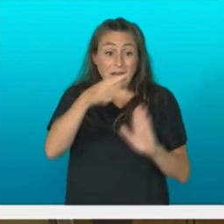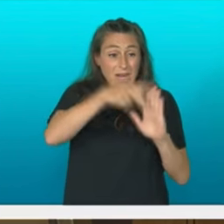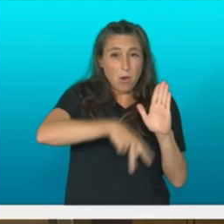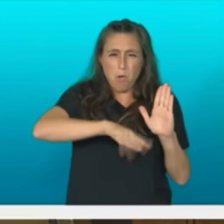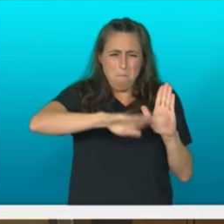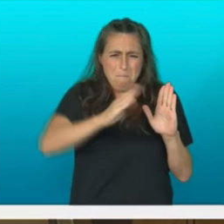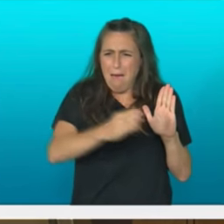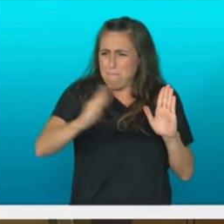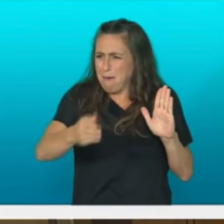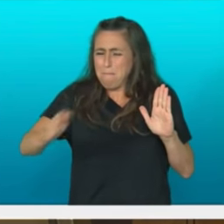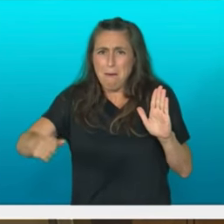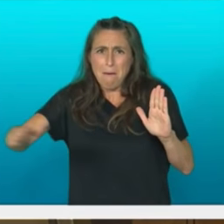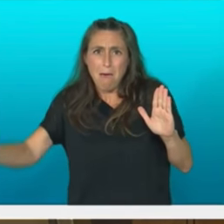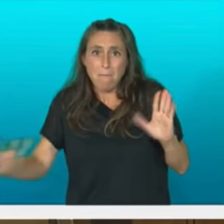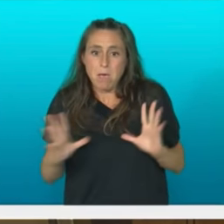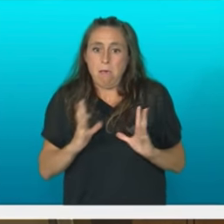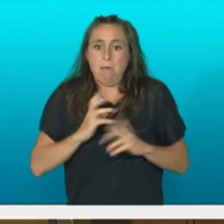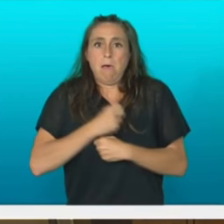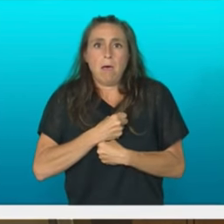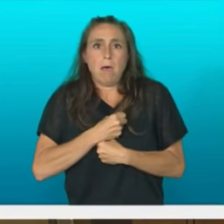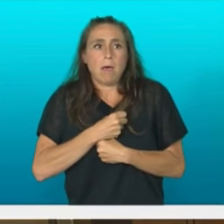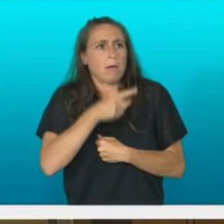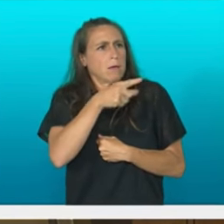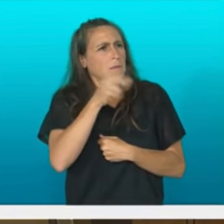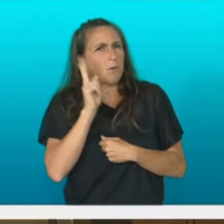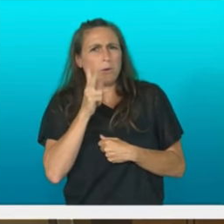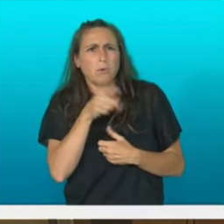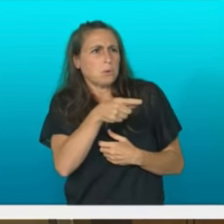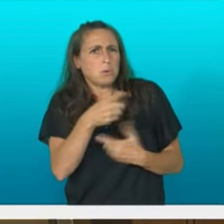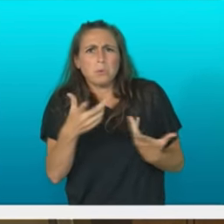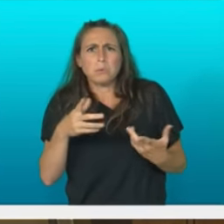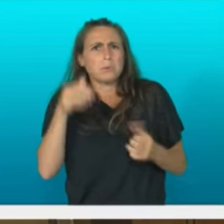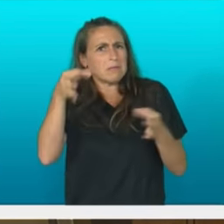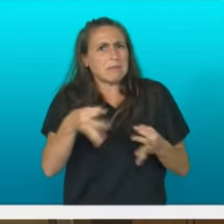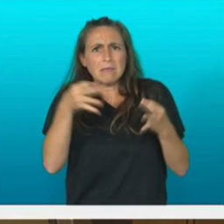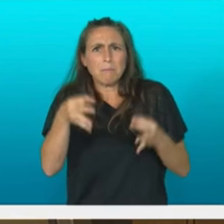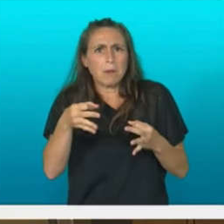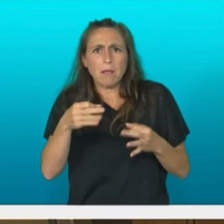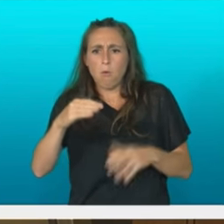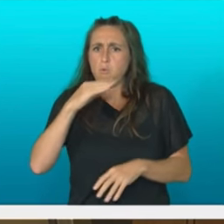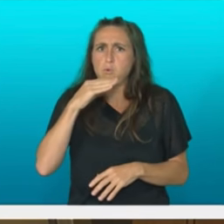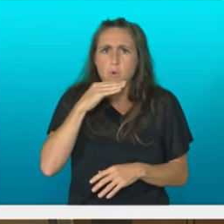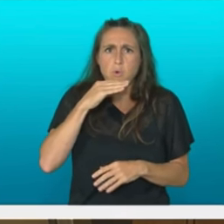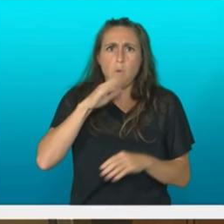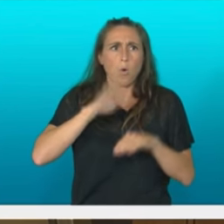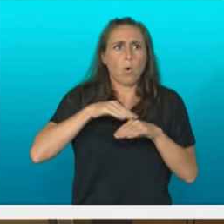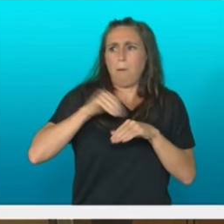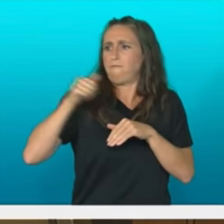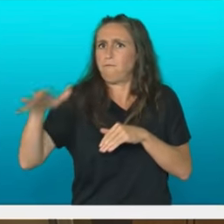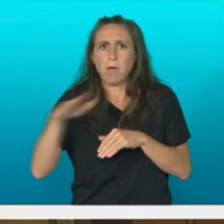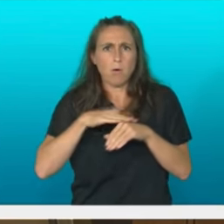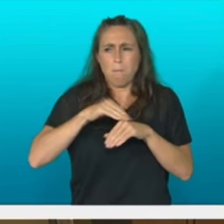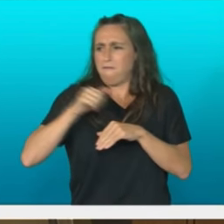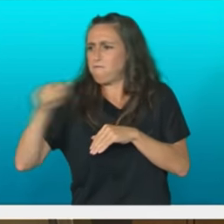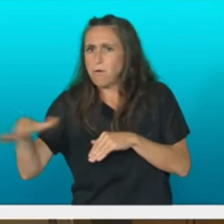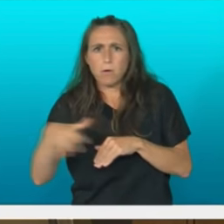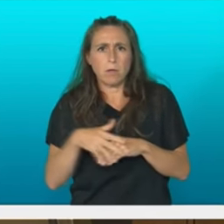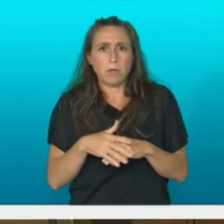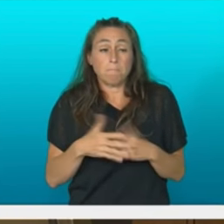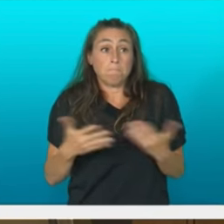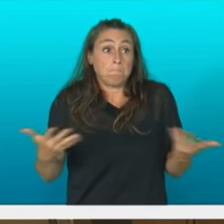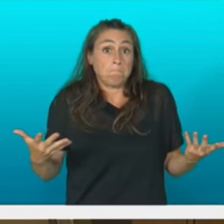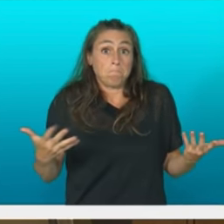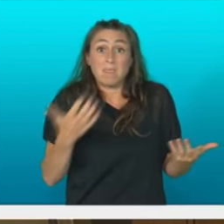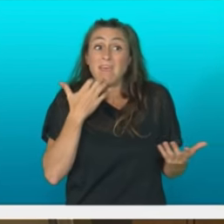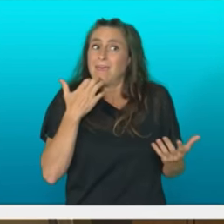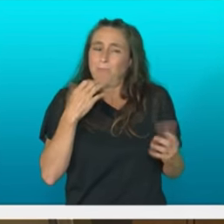Eta zurkulio jauna ikusi zaitugu asarre, beti asarre, beti besteak errudun zibelarik. Eta dibidearginetako bat da